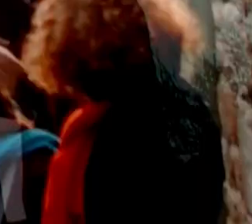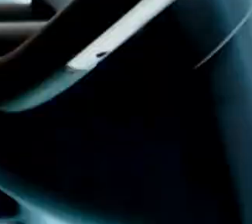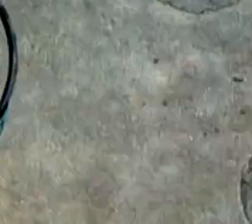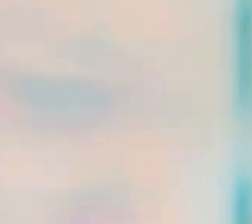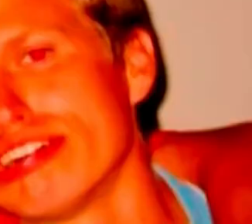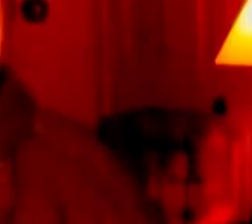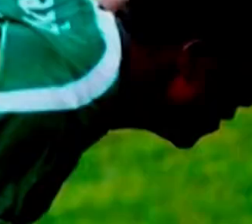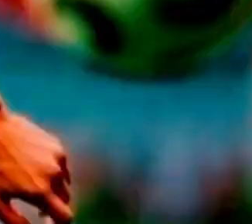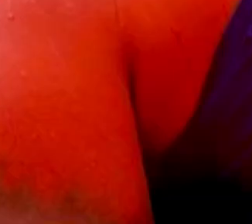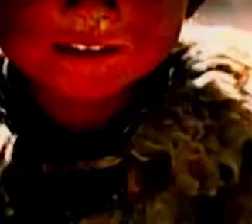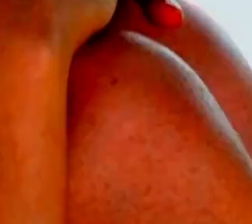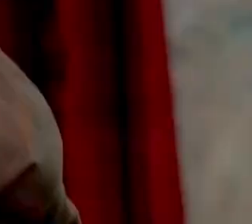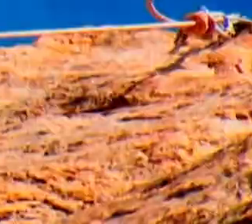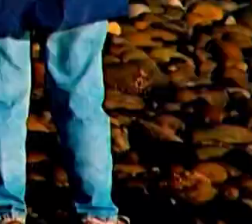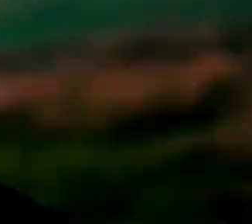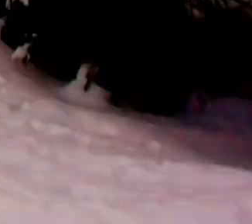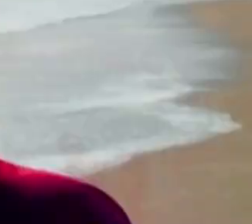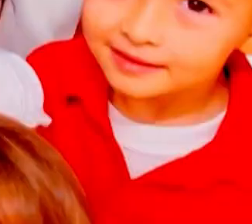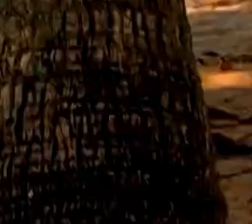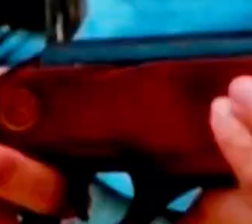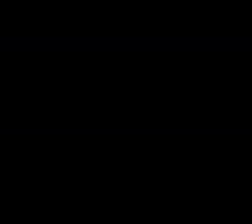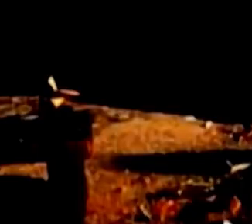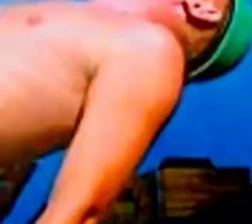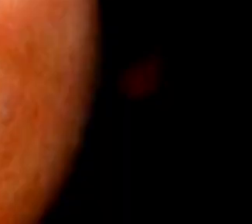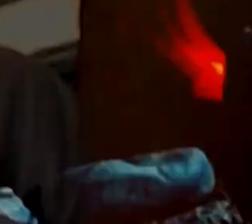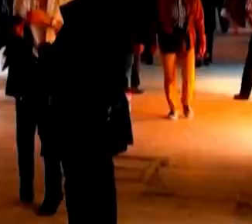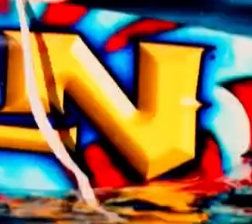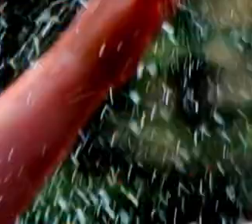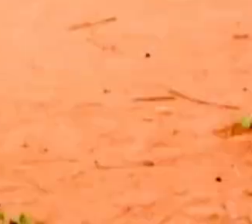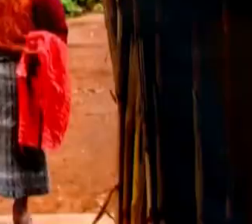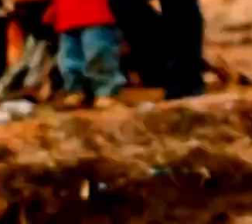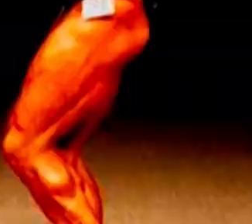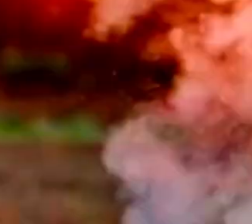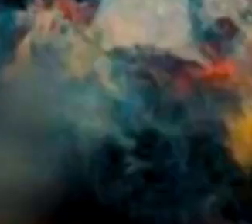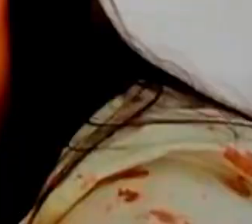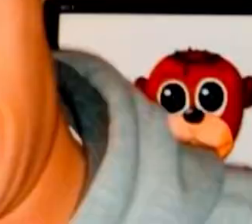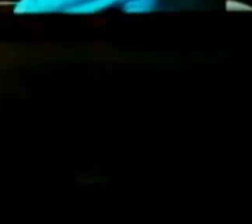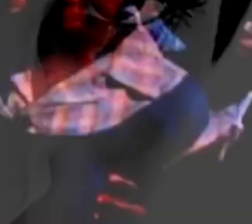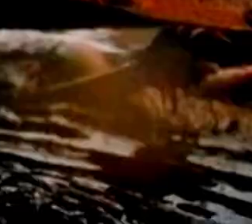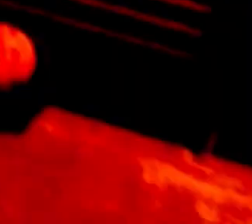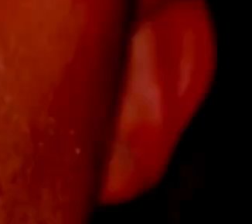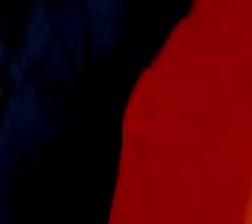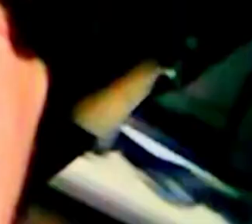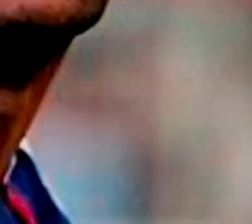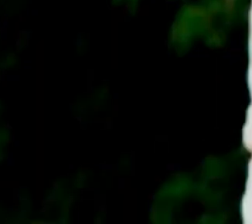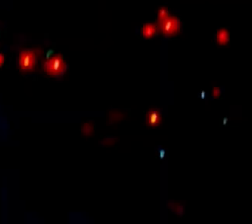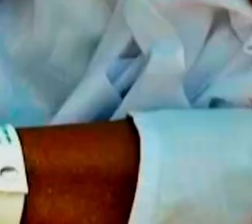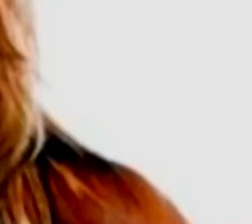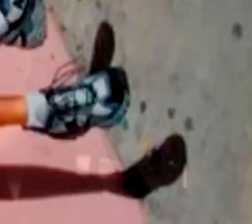wyselekcjonowałem, to nie jest zupełnie przypadkowo. Bez tej selekcji to po prostu